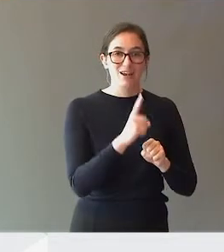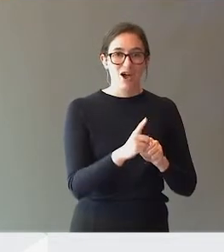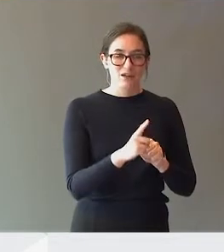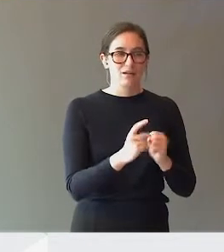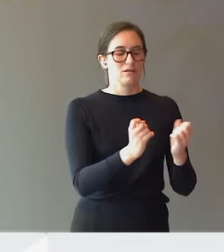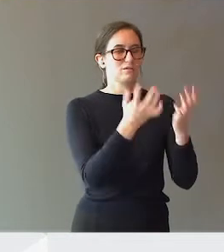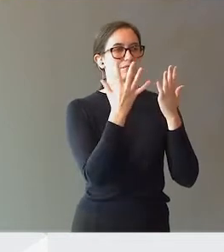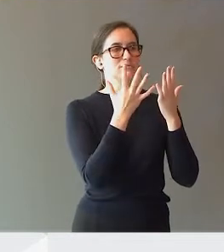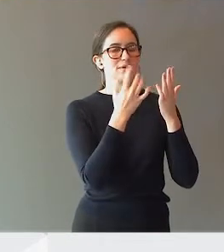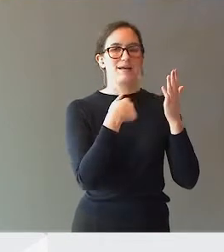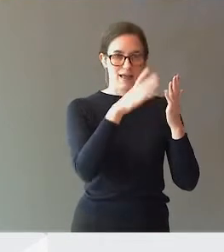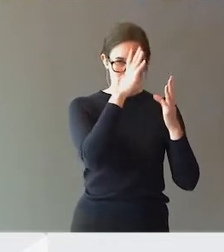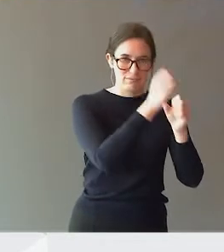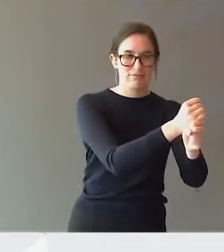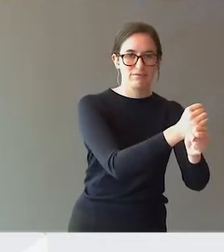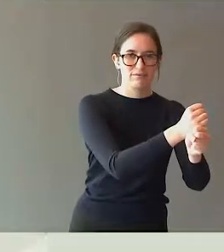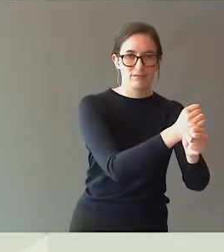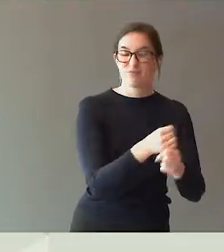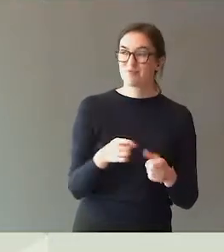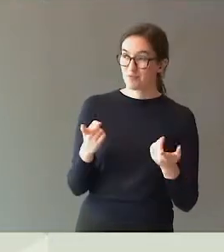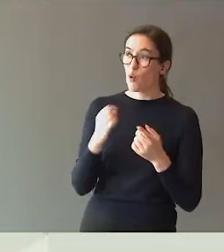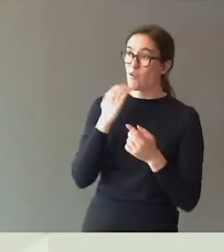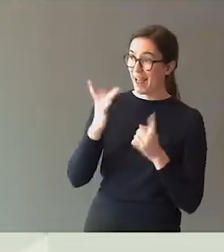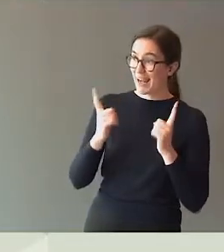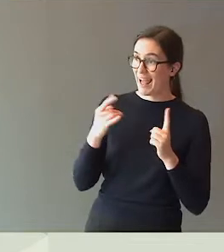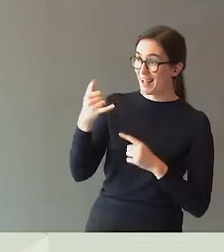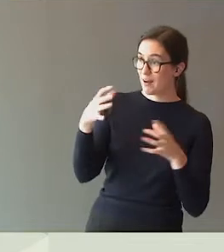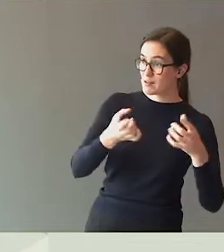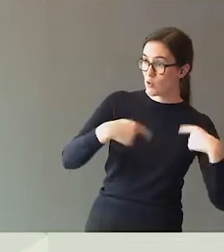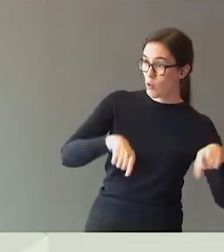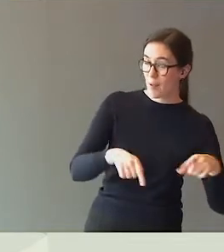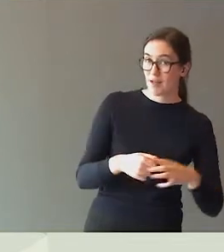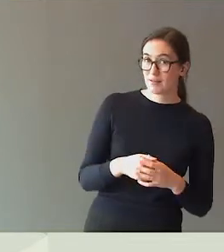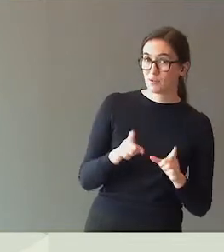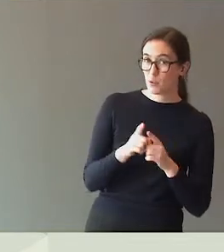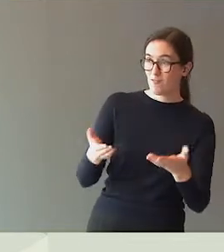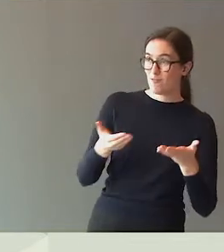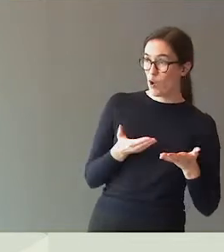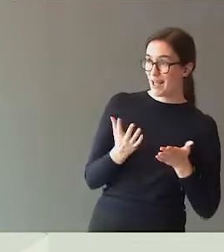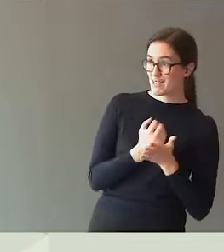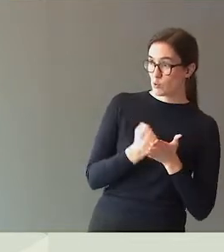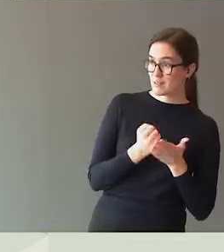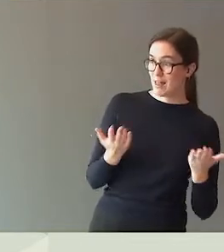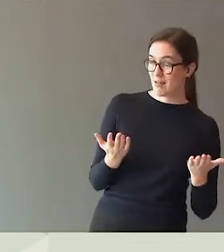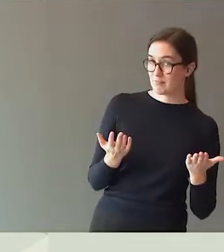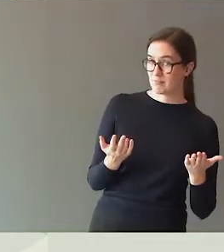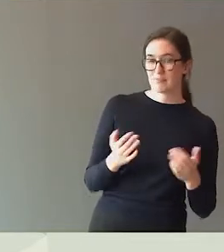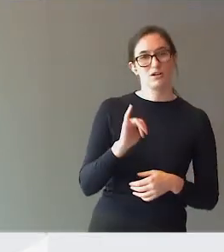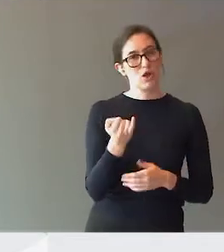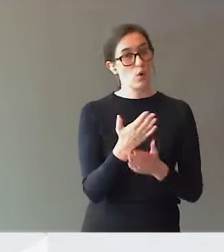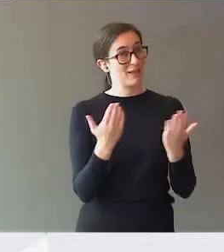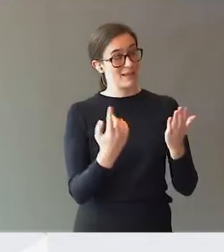det som får din oppmerksomhet. Og da er det læreren i klasserommet som får ressursene? Ja, og ikke